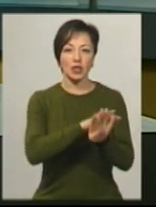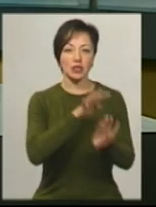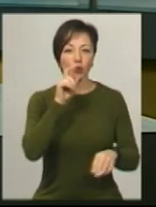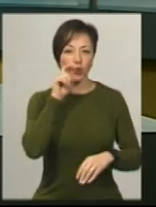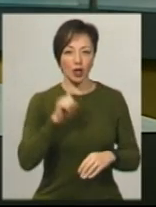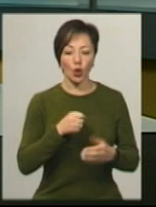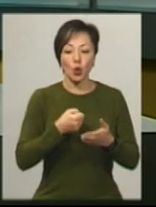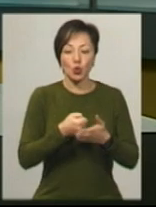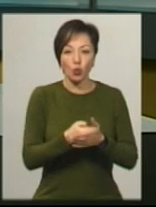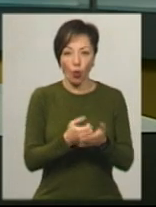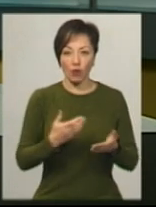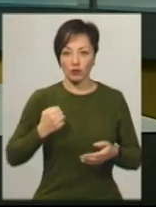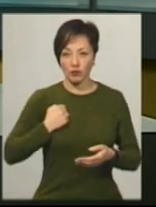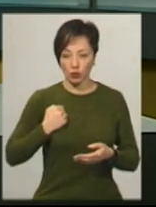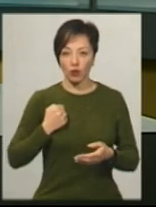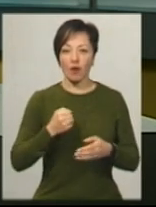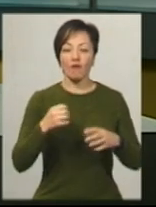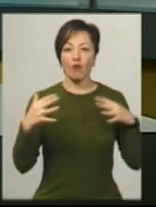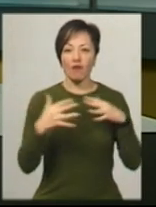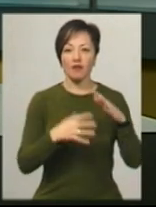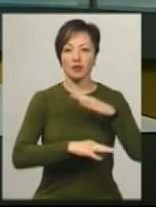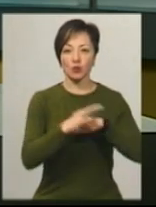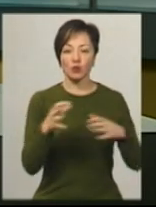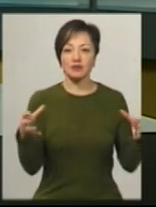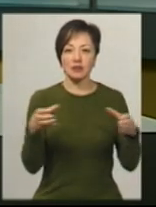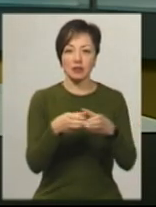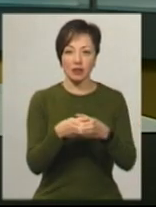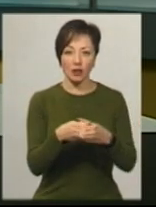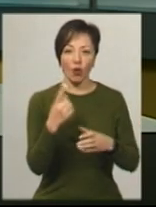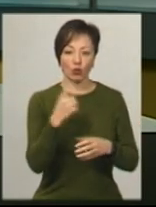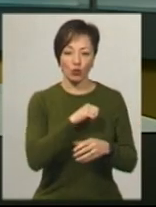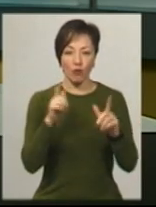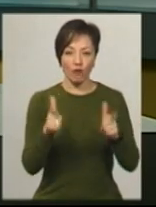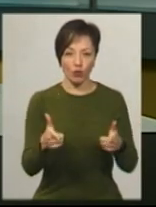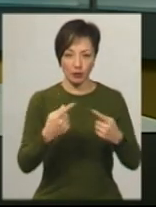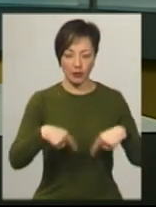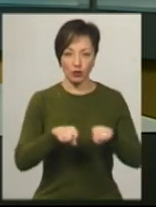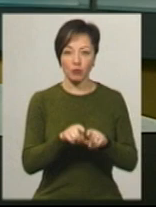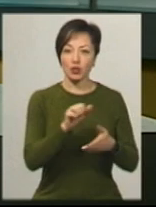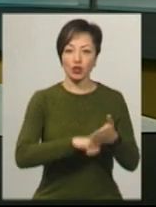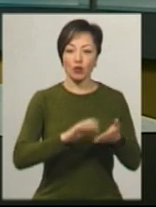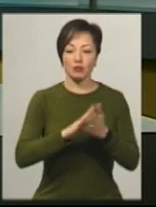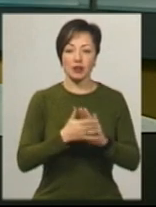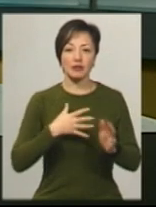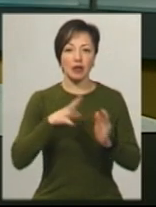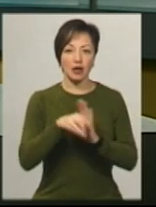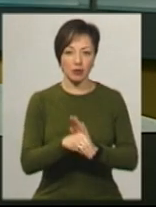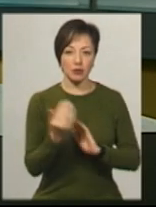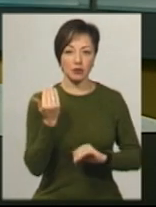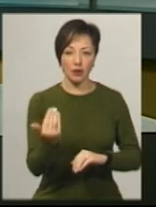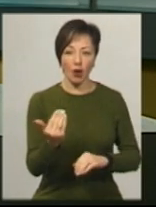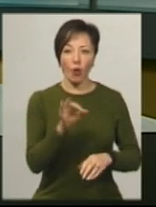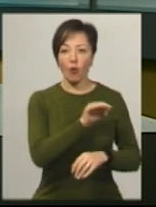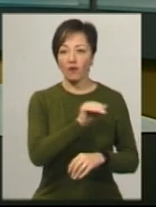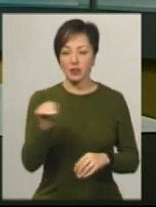До укладання контракту воював на Сході у складі одного із добровольчих підрозділів. Щодо причин і обставин загибелі Віталія Каравана